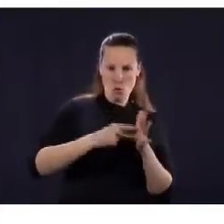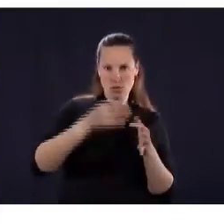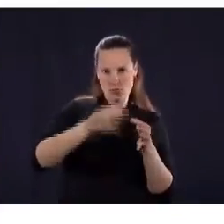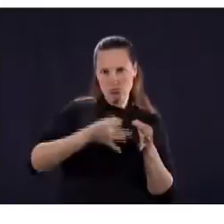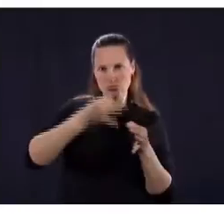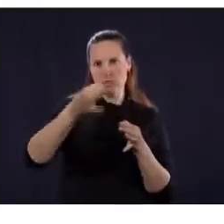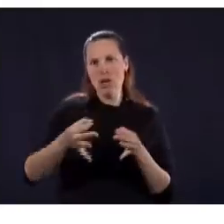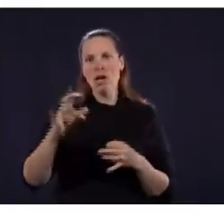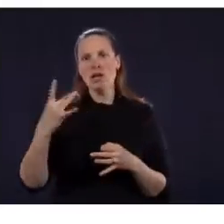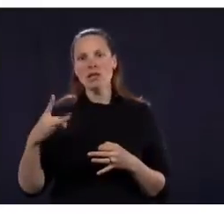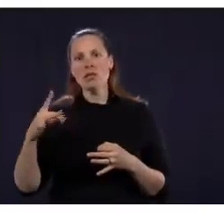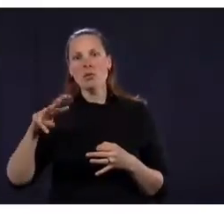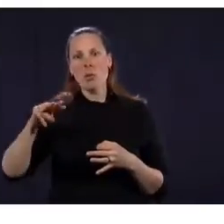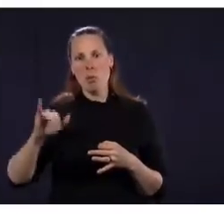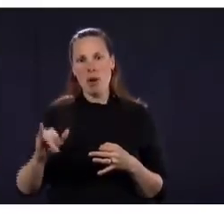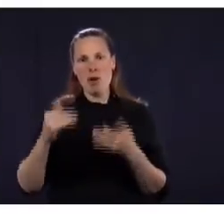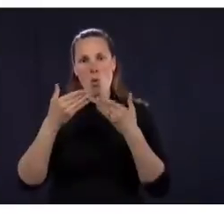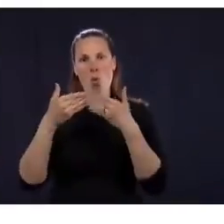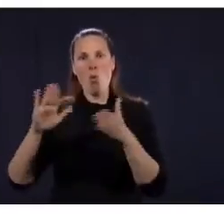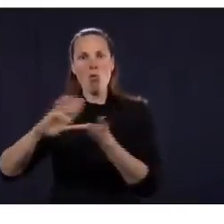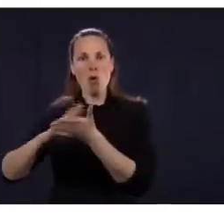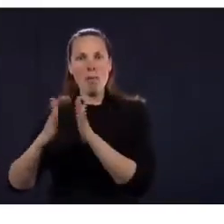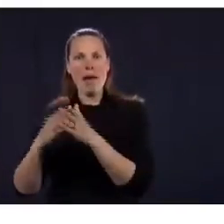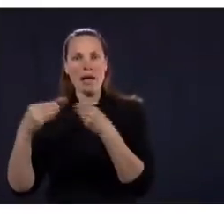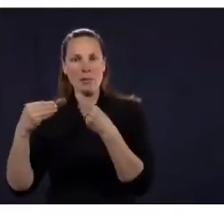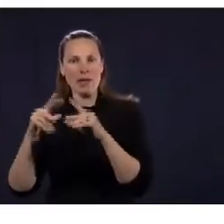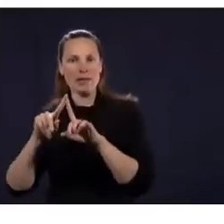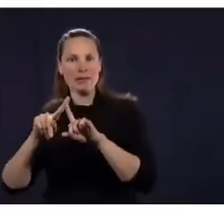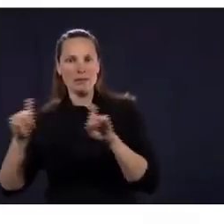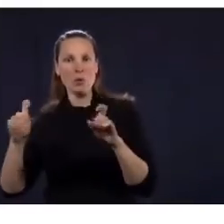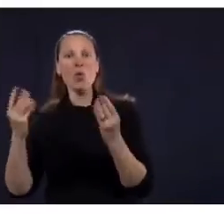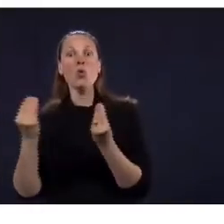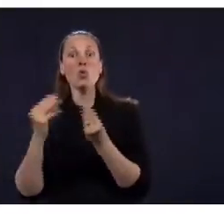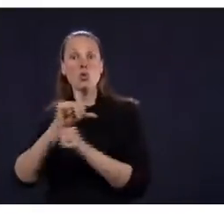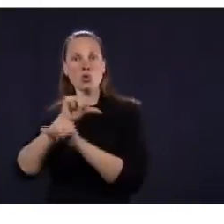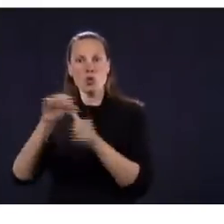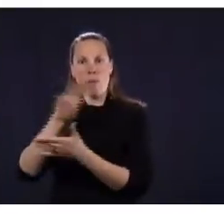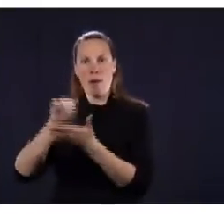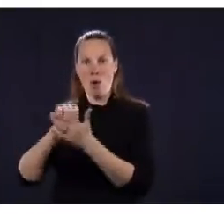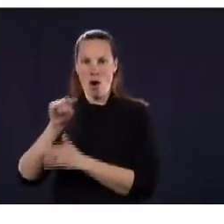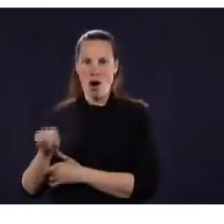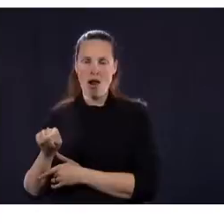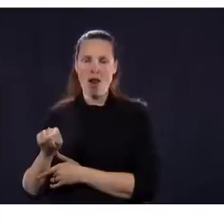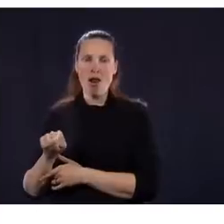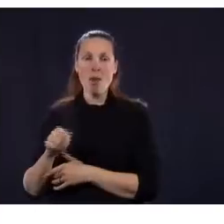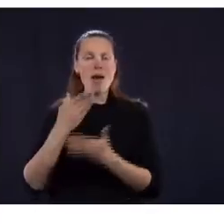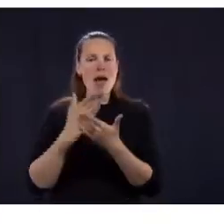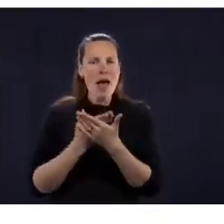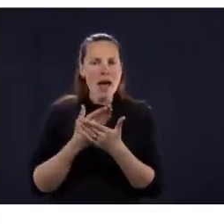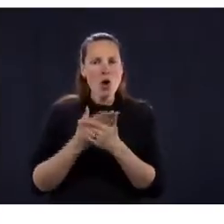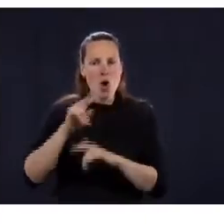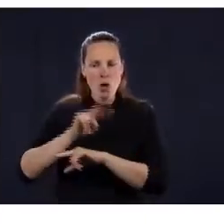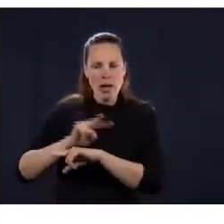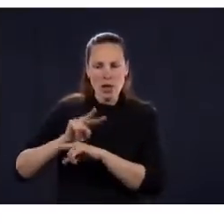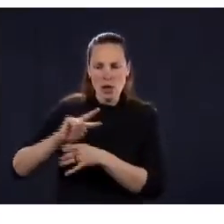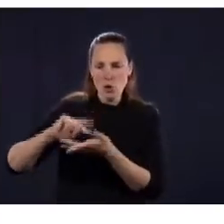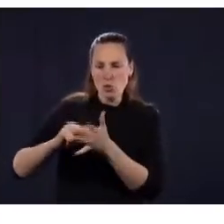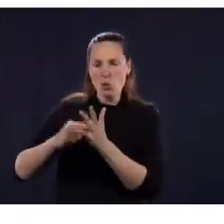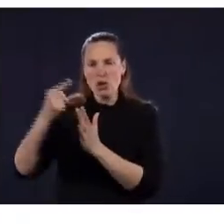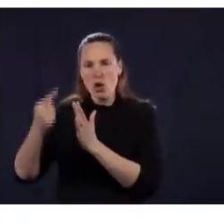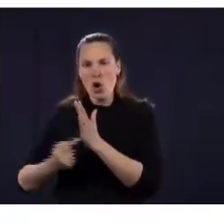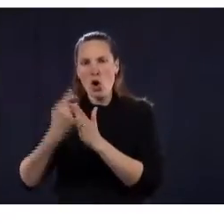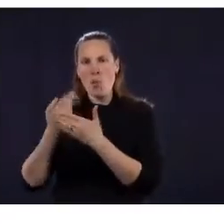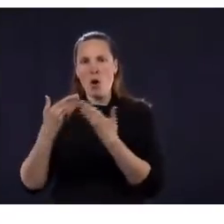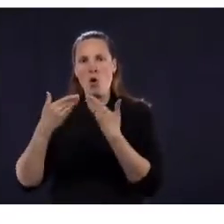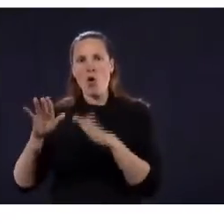décision en fonction de l'évolution des résultats. Il n pas question d'ouvrir puis d